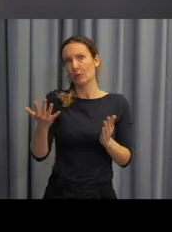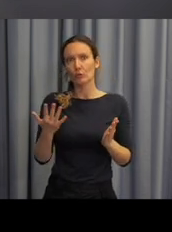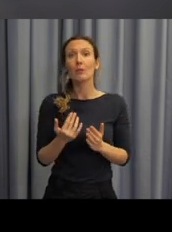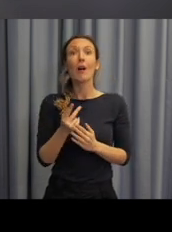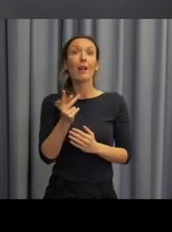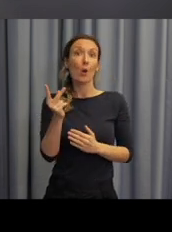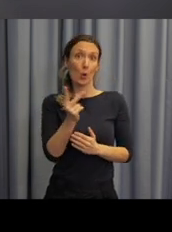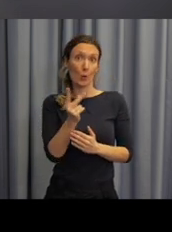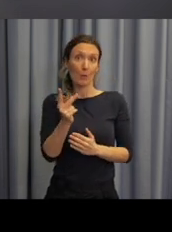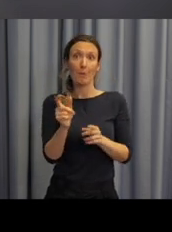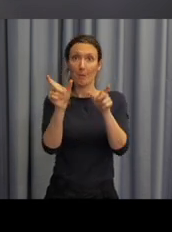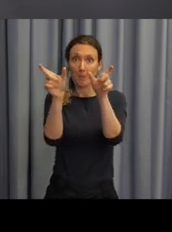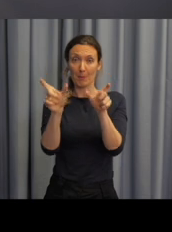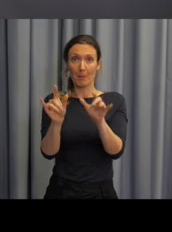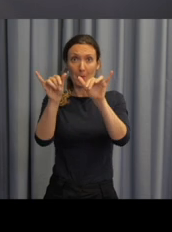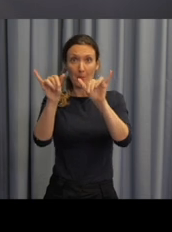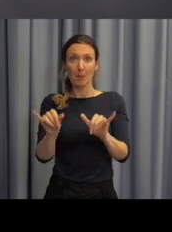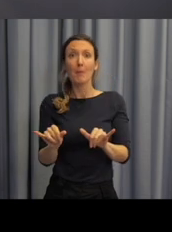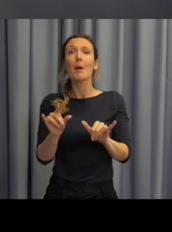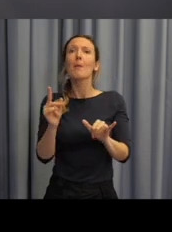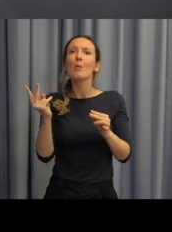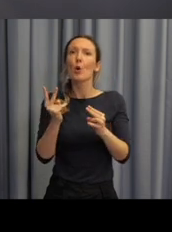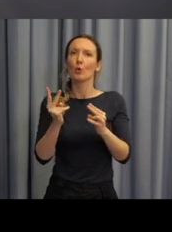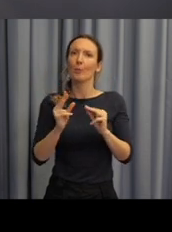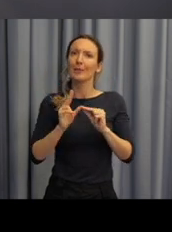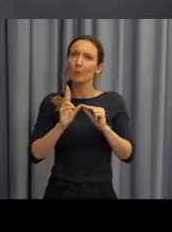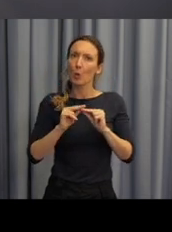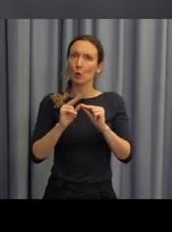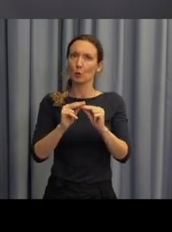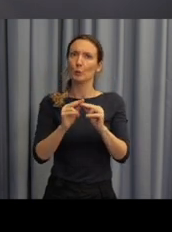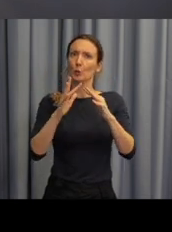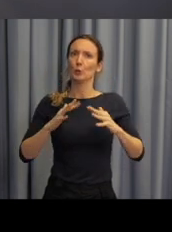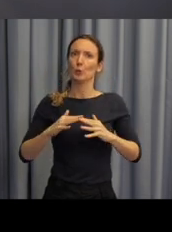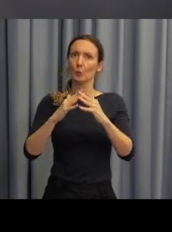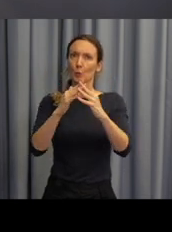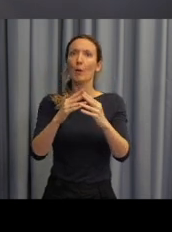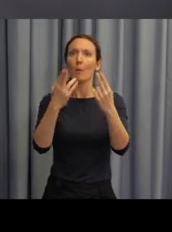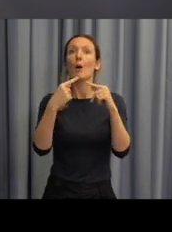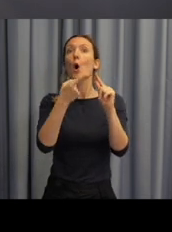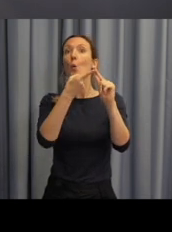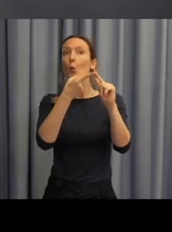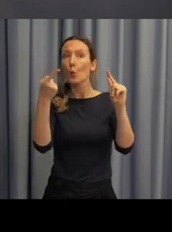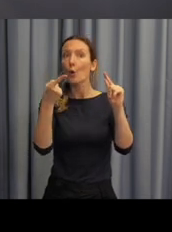společné mají obě dvě to, že používají stejnou strukturu, to znamená zadání,